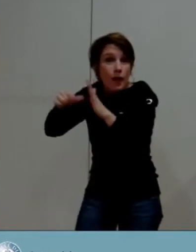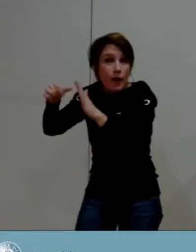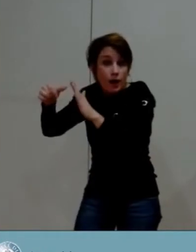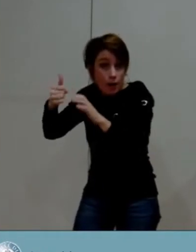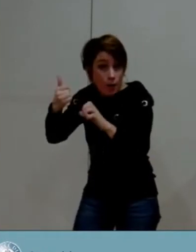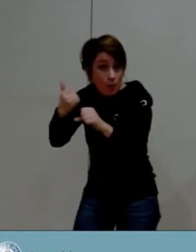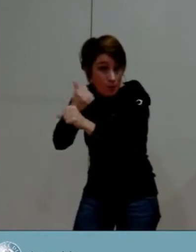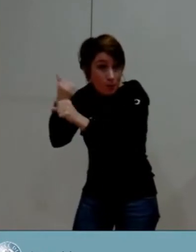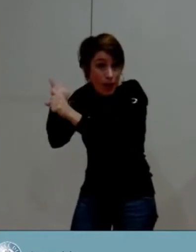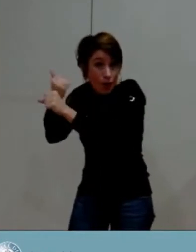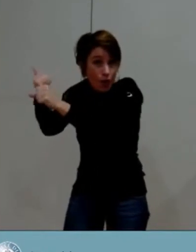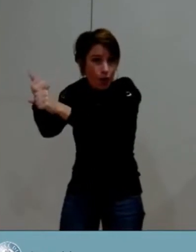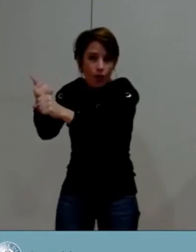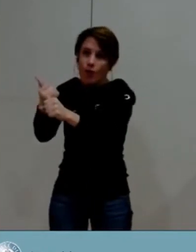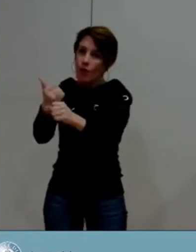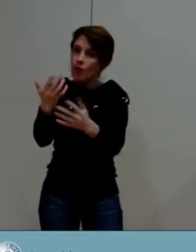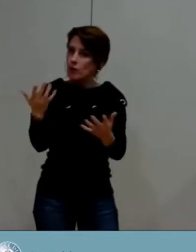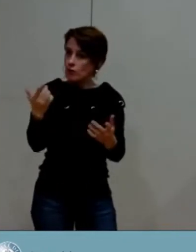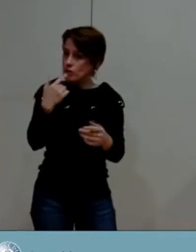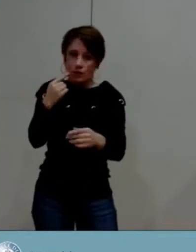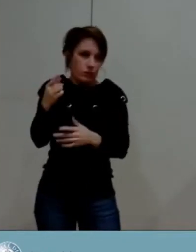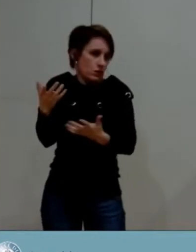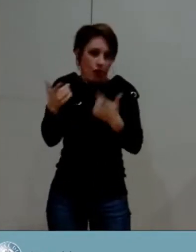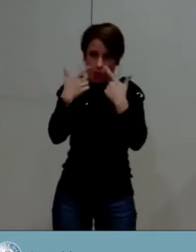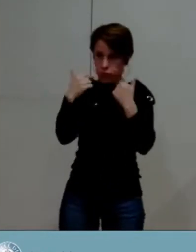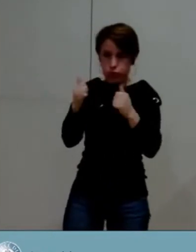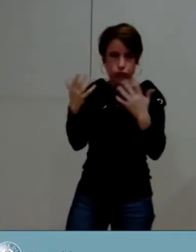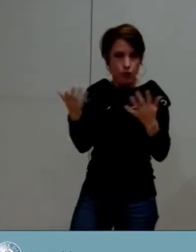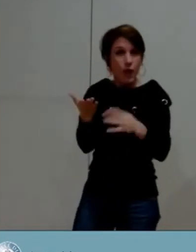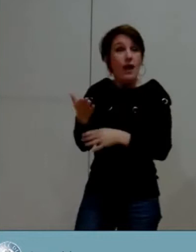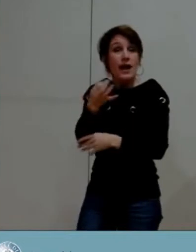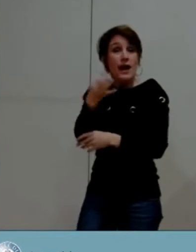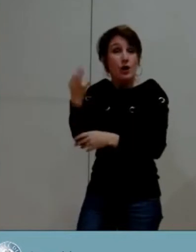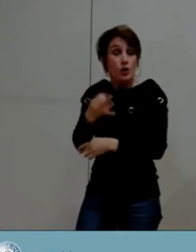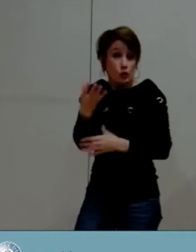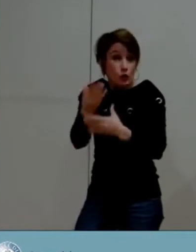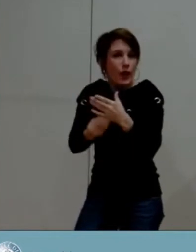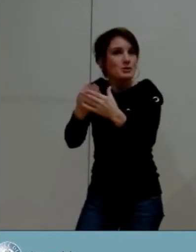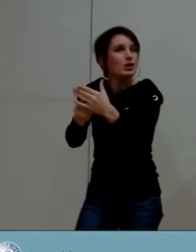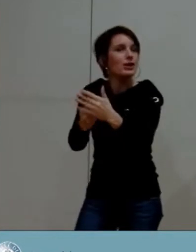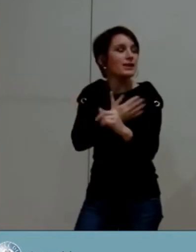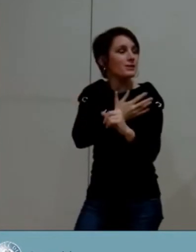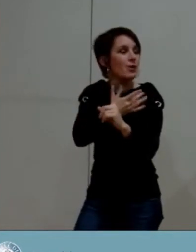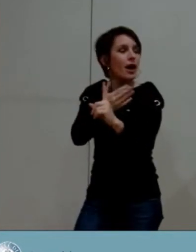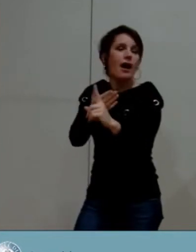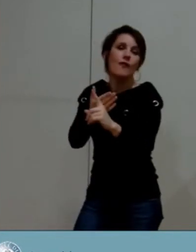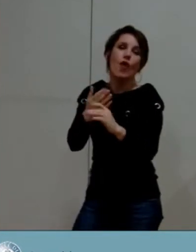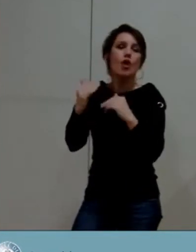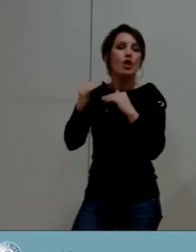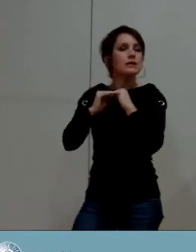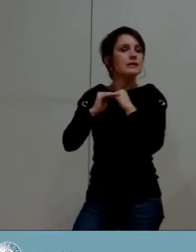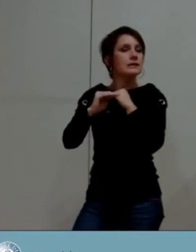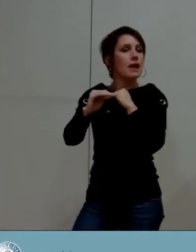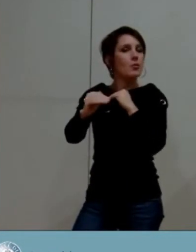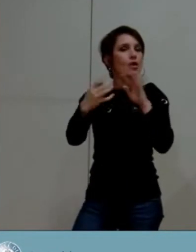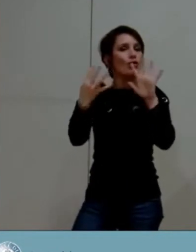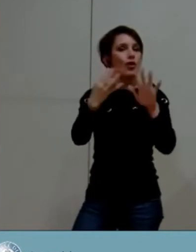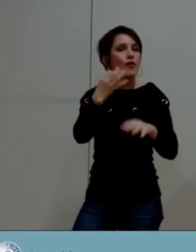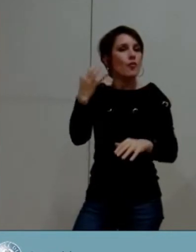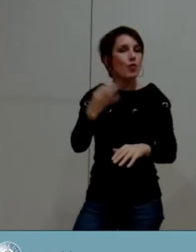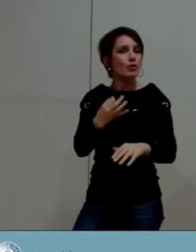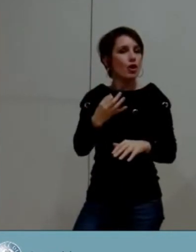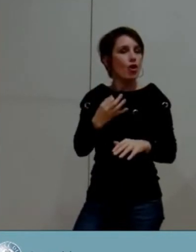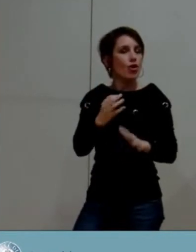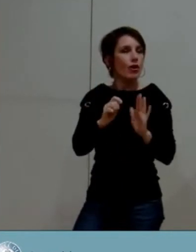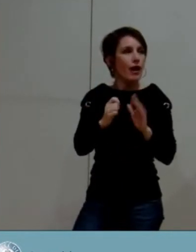'Association démocratie, écologie, solidarité, Le taux d'absentéisme était stable à 9% en 2009 et